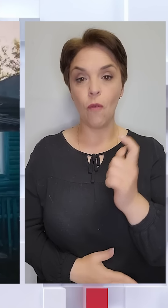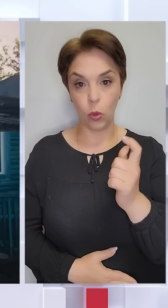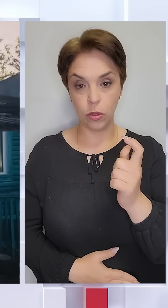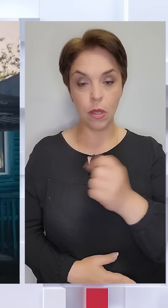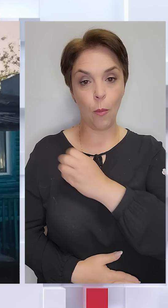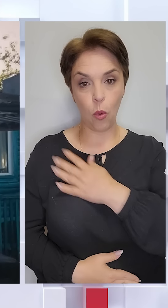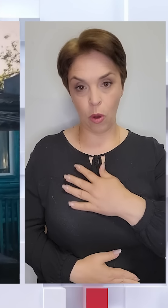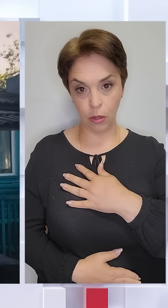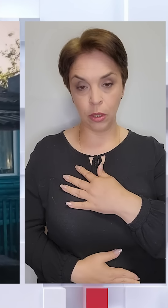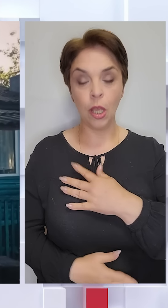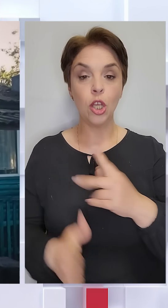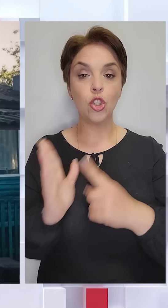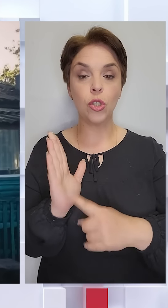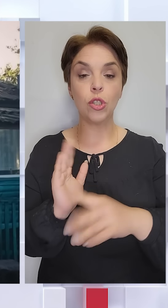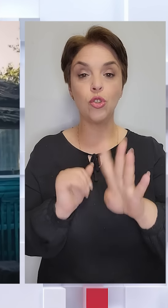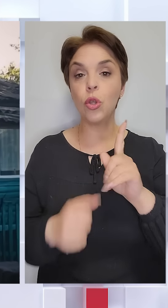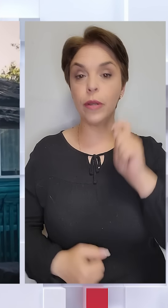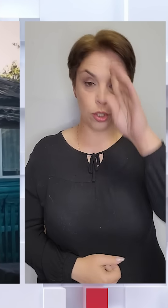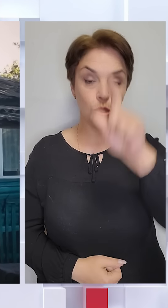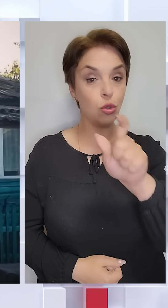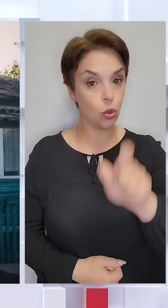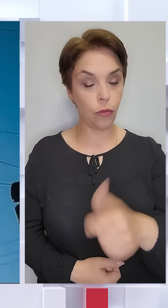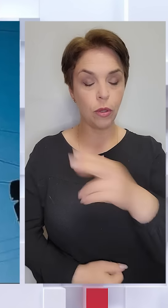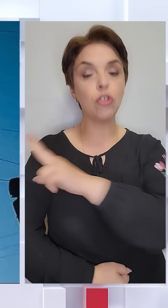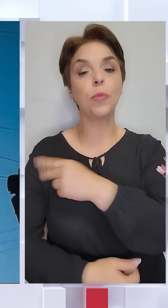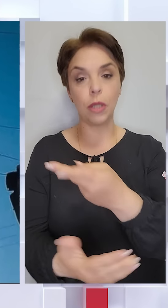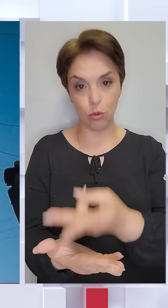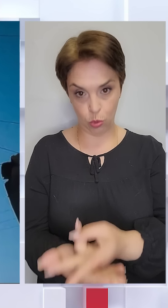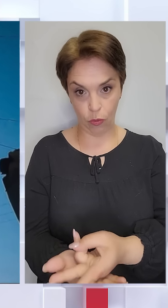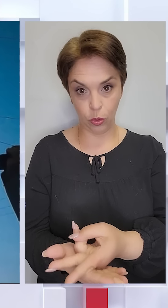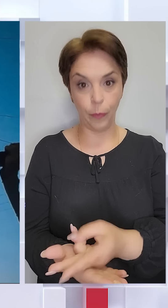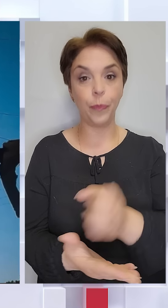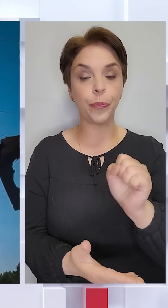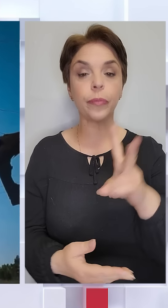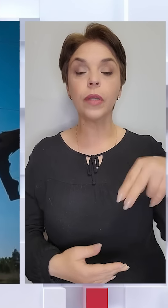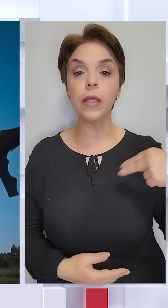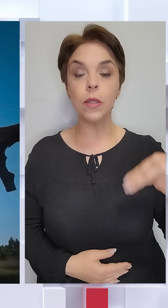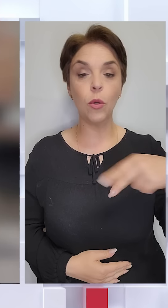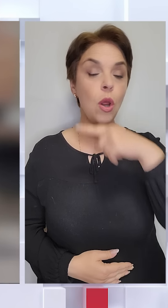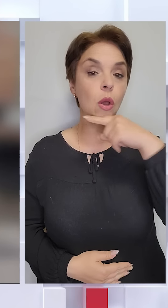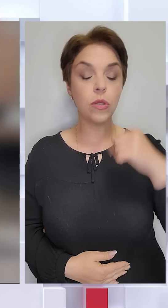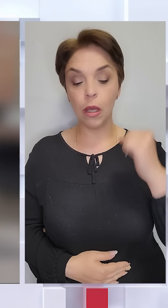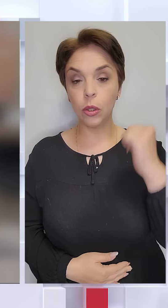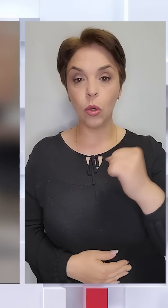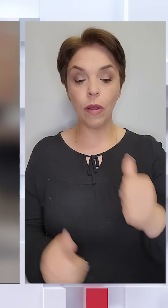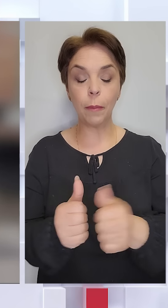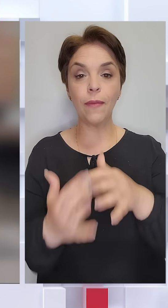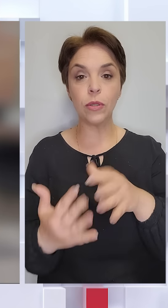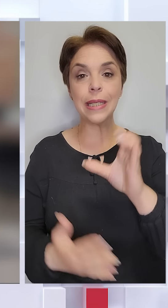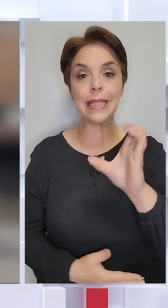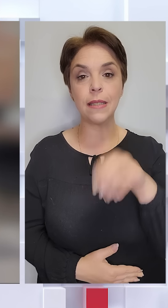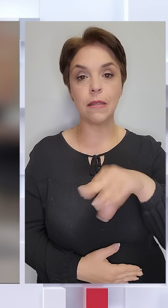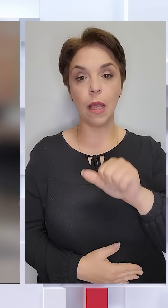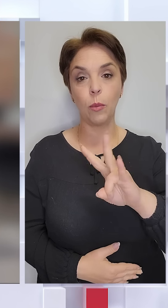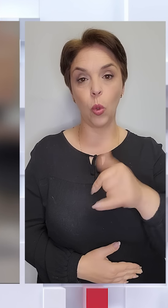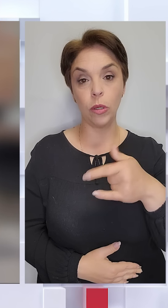Поранень зазнав 64-річний чоловік, його шпиталізовано. А на Запоріжжі росіяни атакували прифронтовий Степногірську.